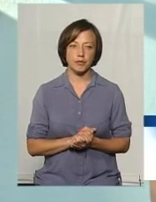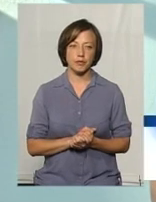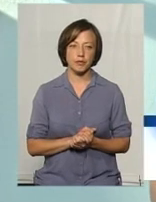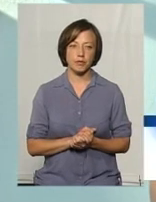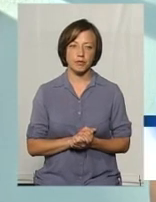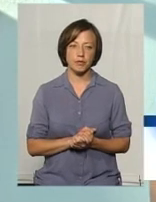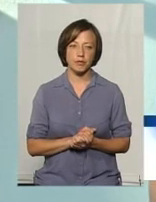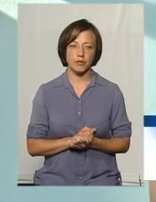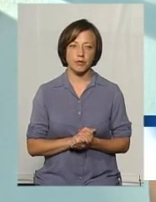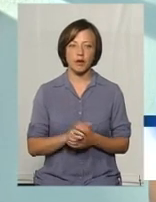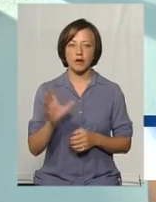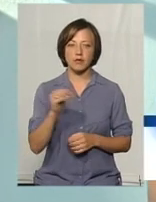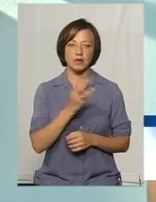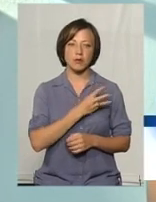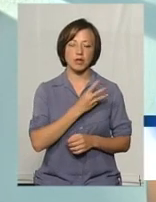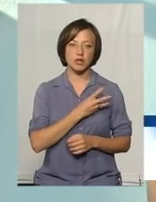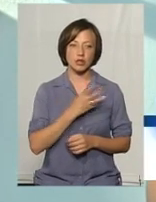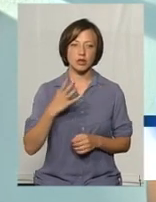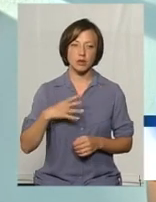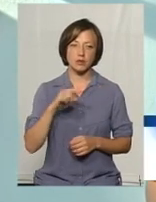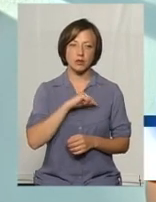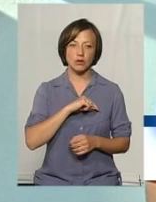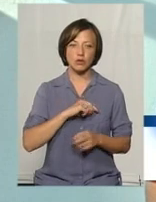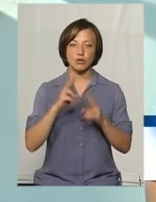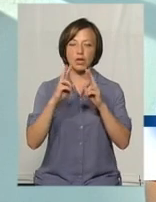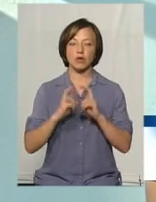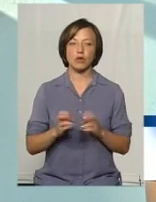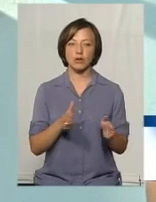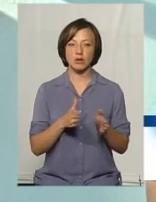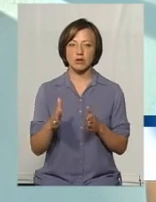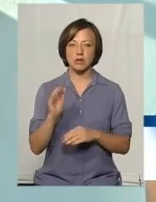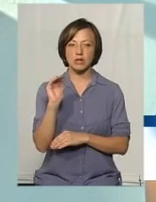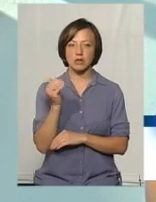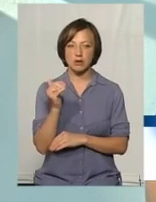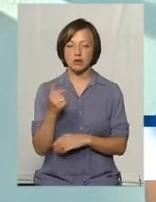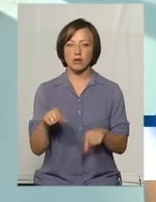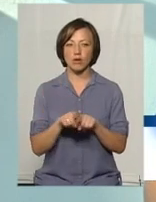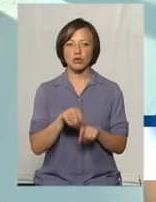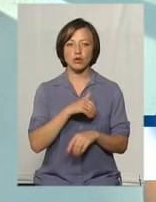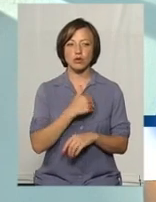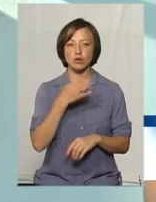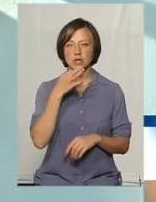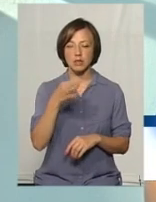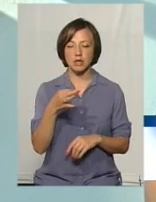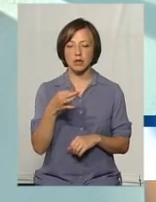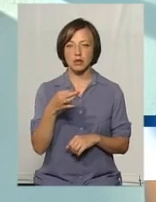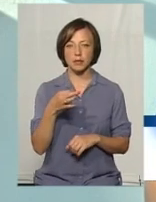Всі бажаючих ми чекаємо на психологічну діагностику готовності дитини. Також хочу сказати